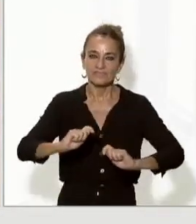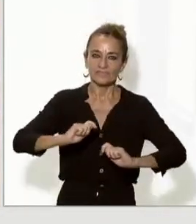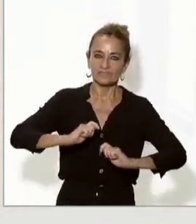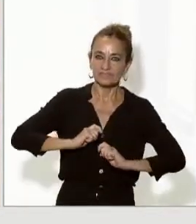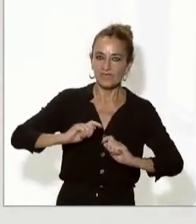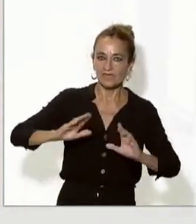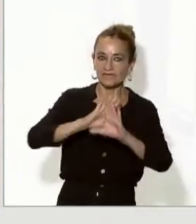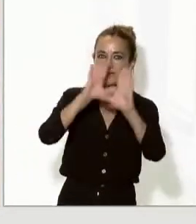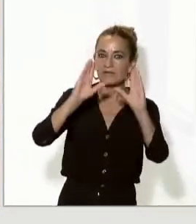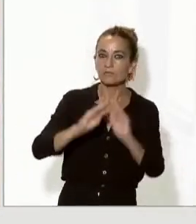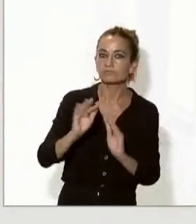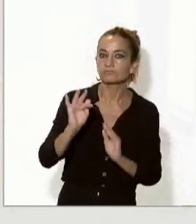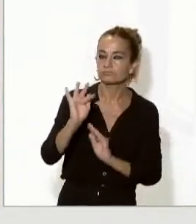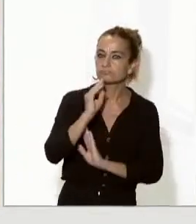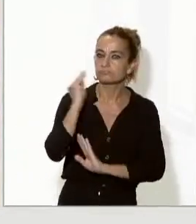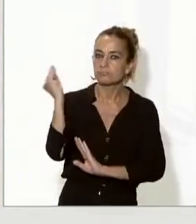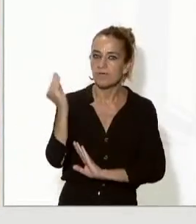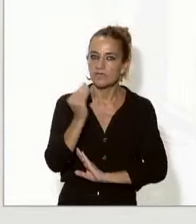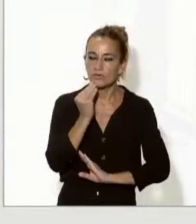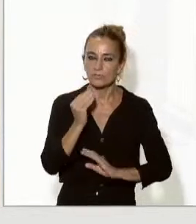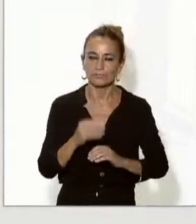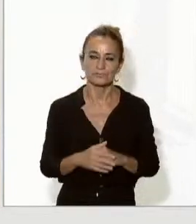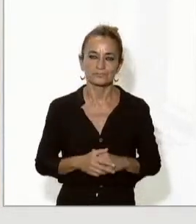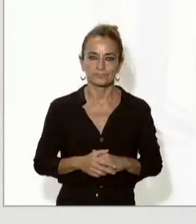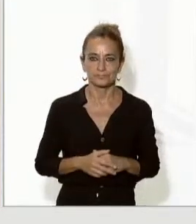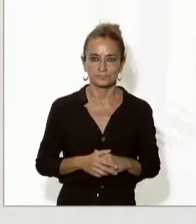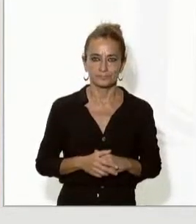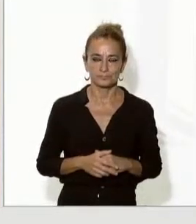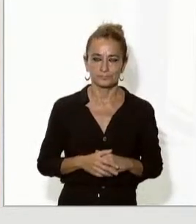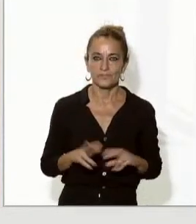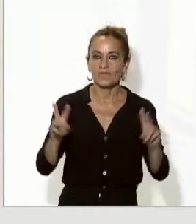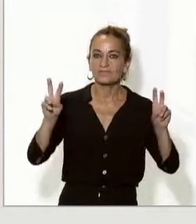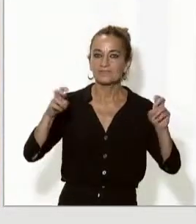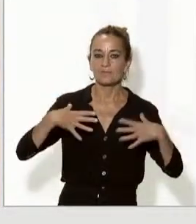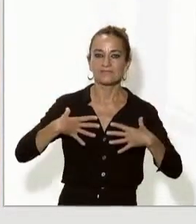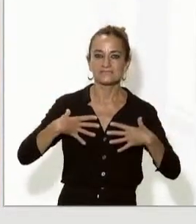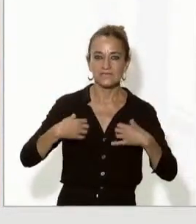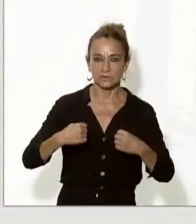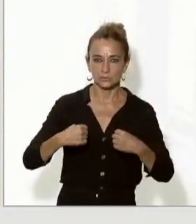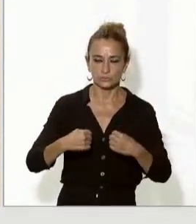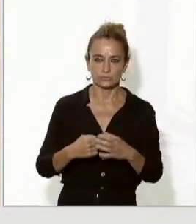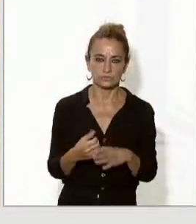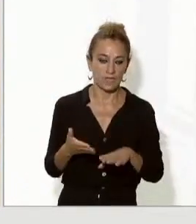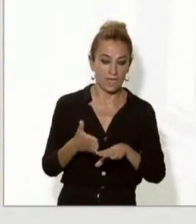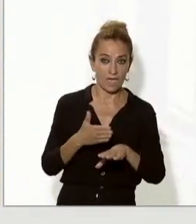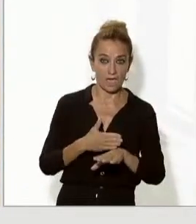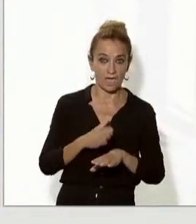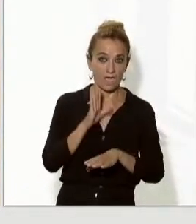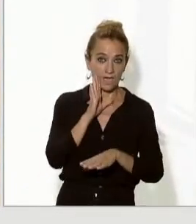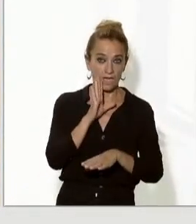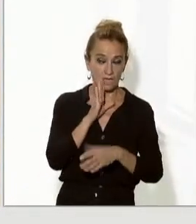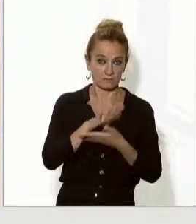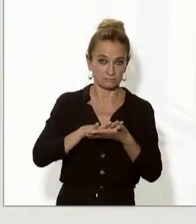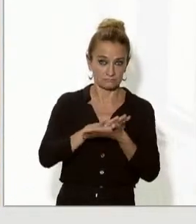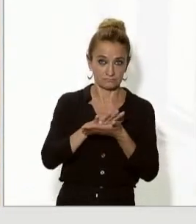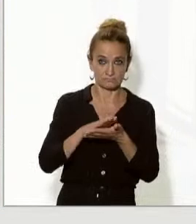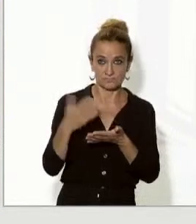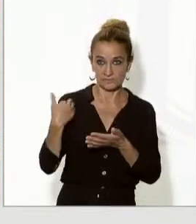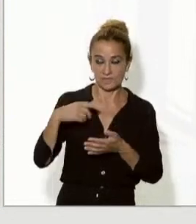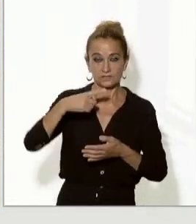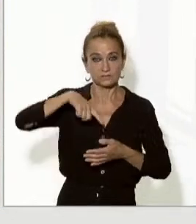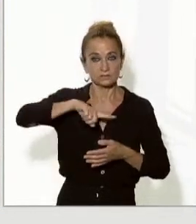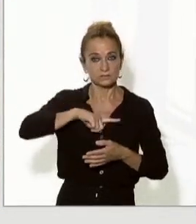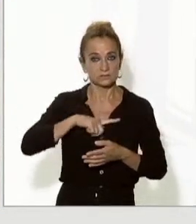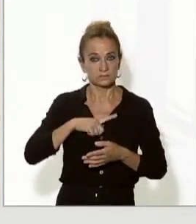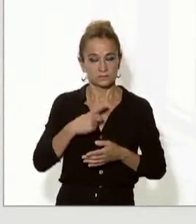resultats. Pel que fa a la qüestió en matèria de salut com he dit abans nosaltres necessitàvem aquest acord marc